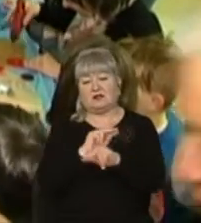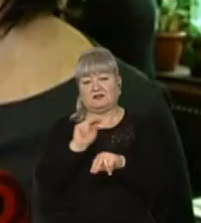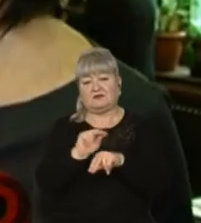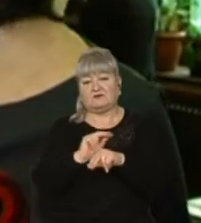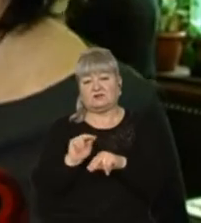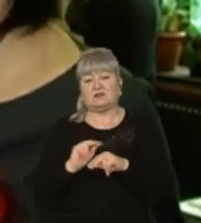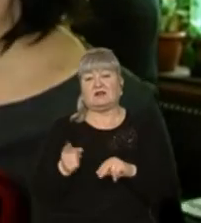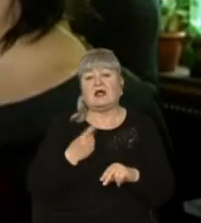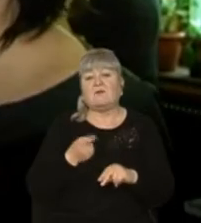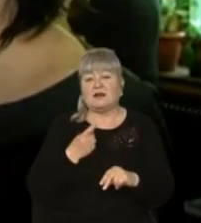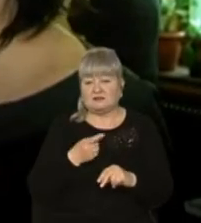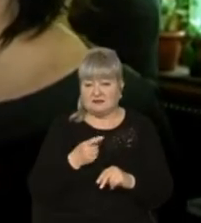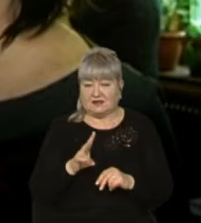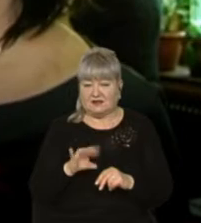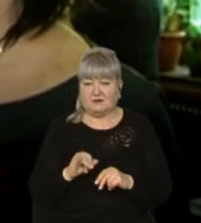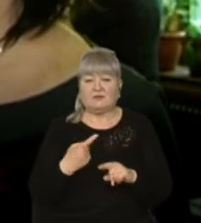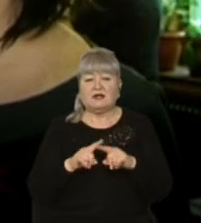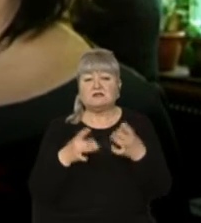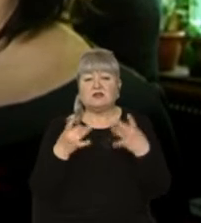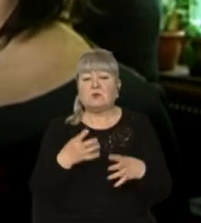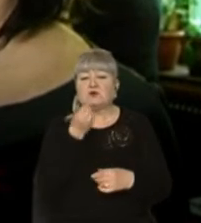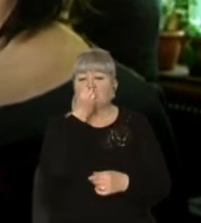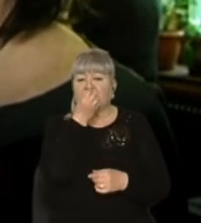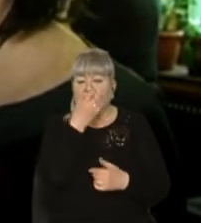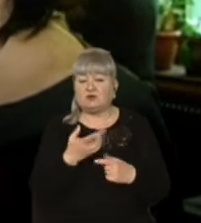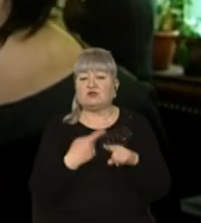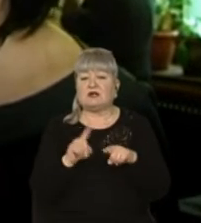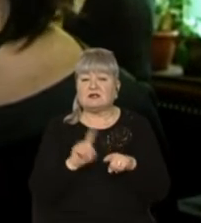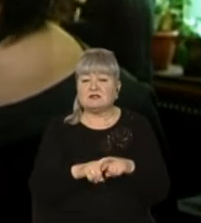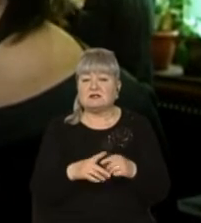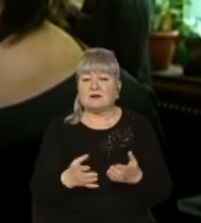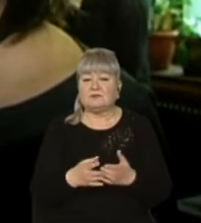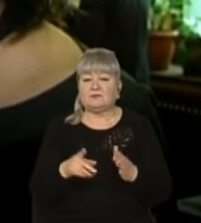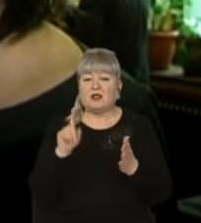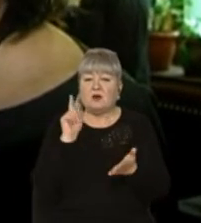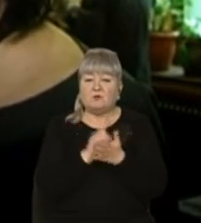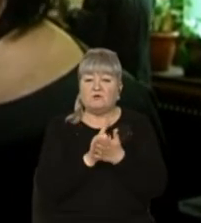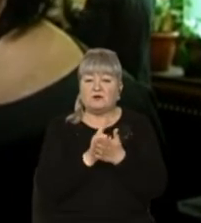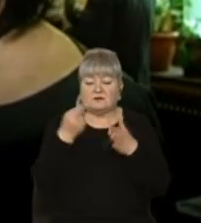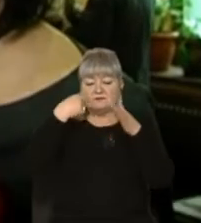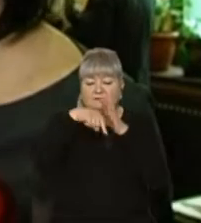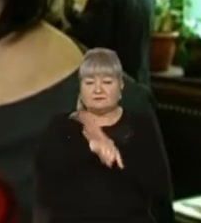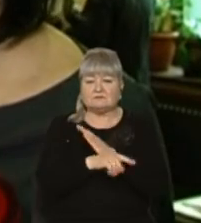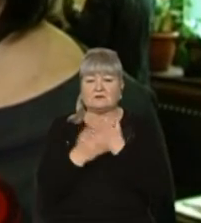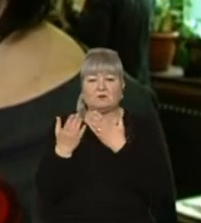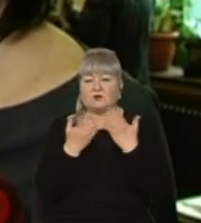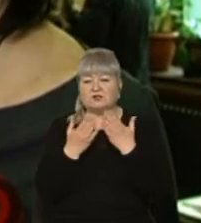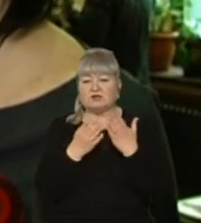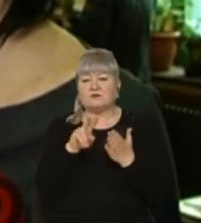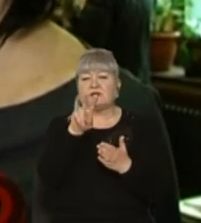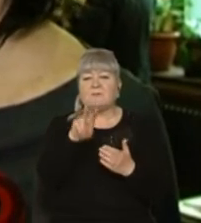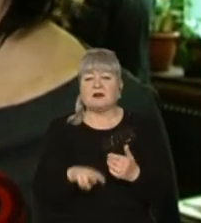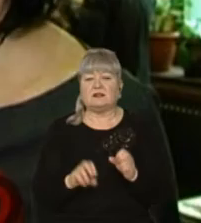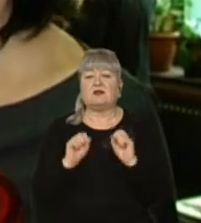майстрині. Це не просто квіточка, це має прочитуватися паралельно